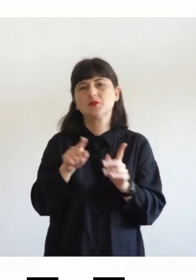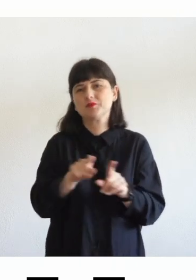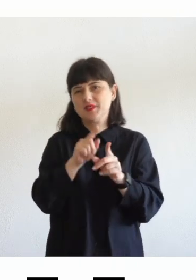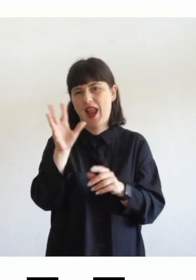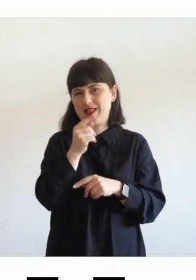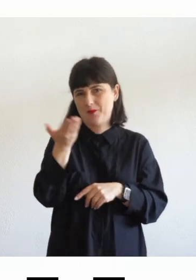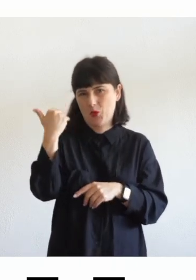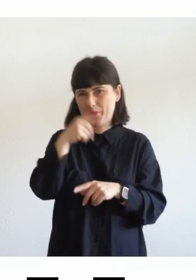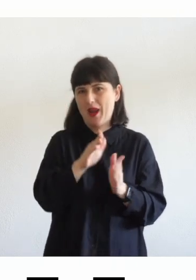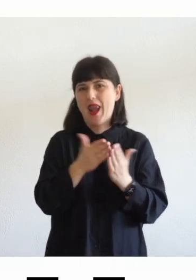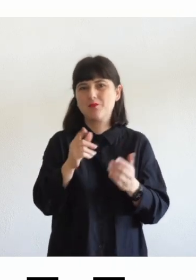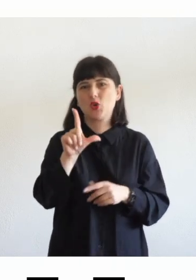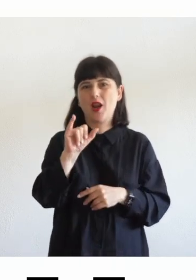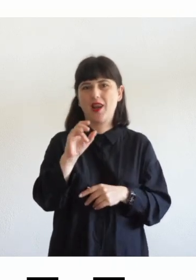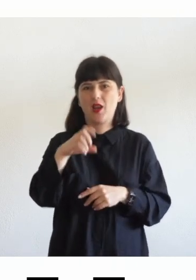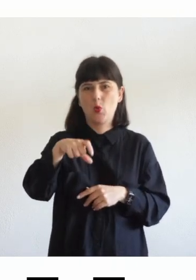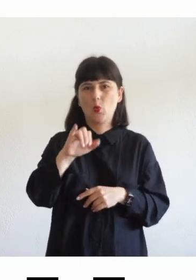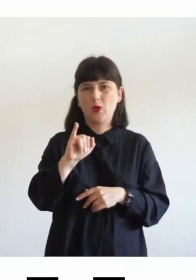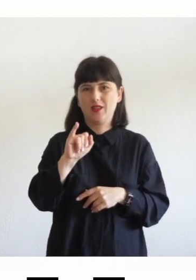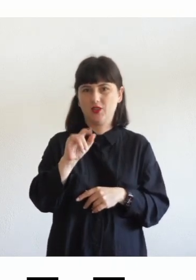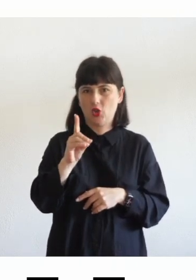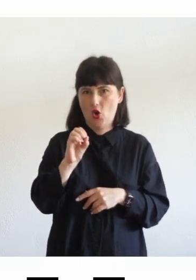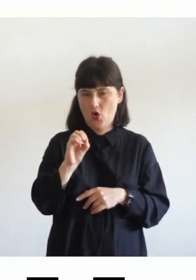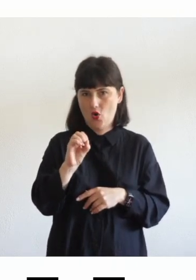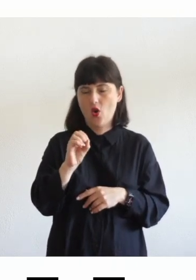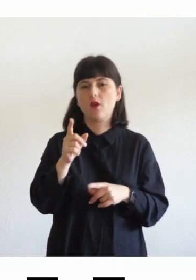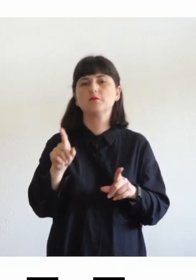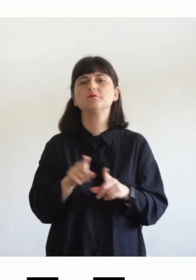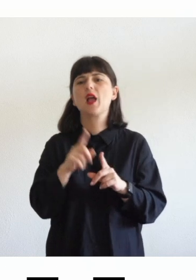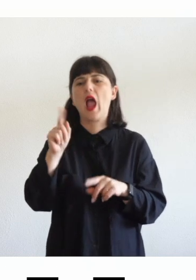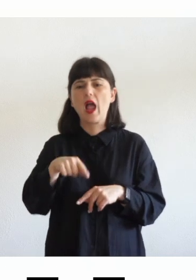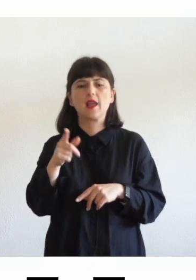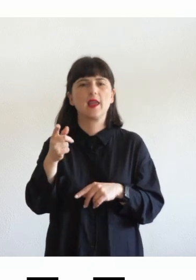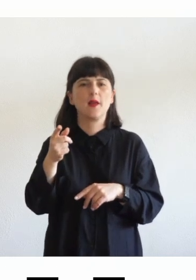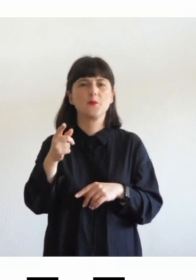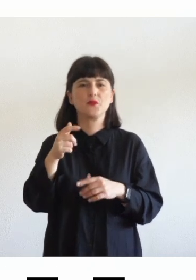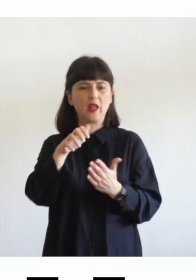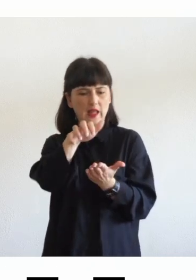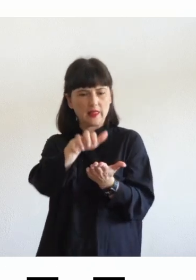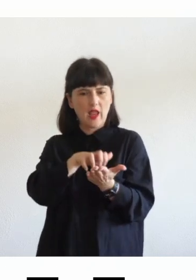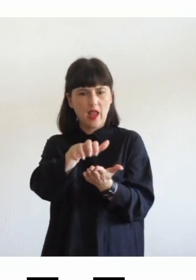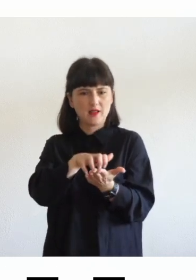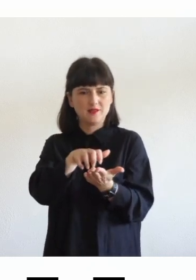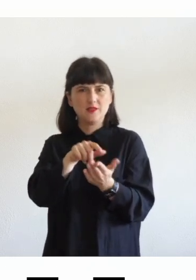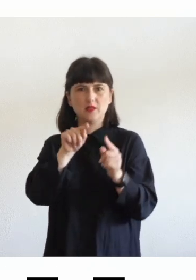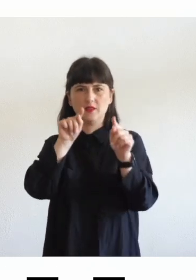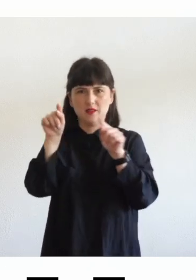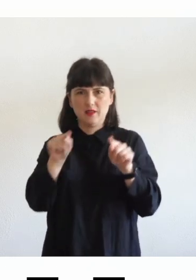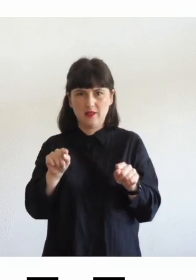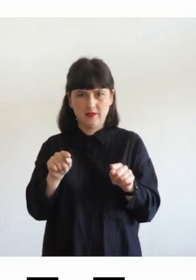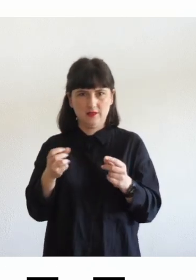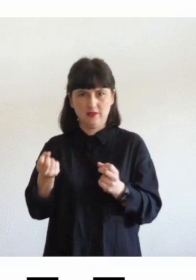anche sugli indicatori testuali che sono un aggancio importantissimo per lo studente con DSA